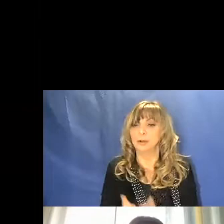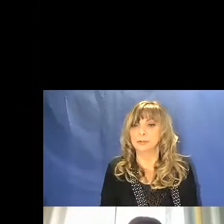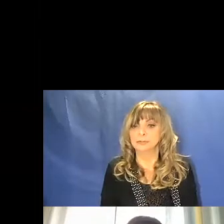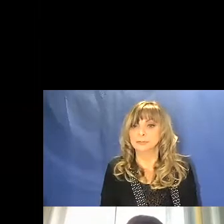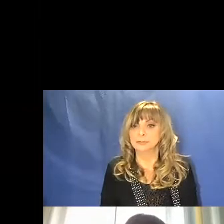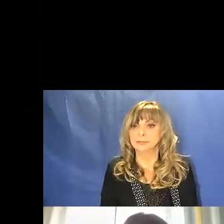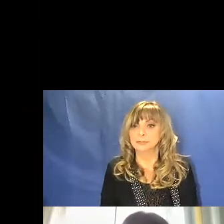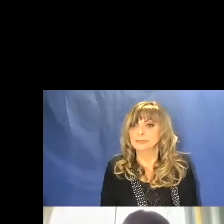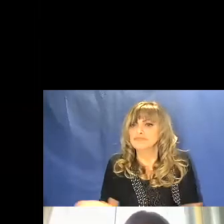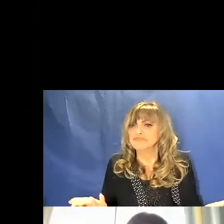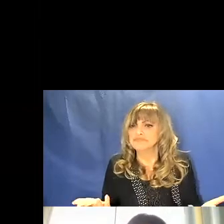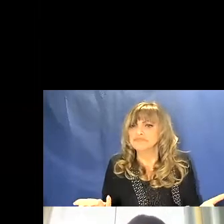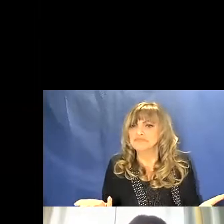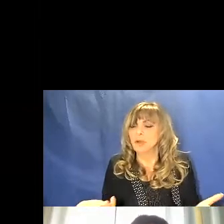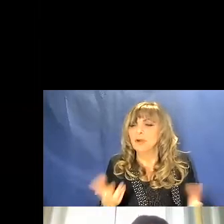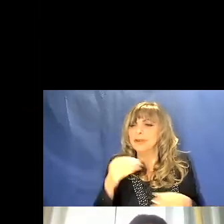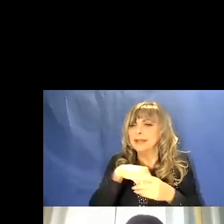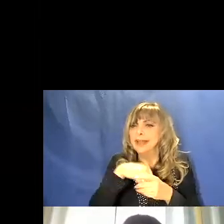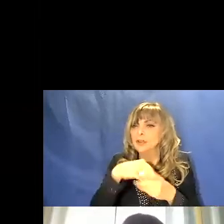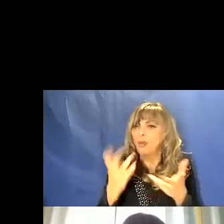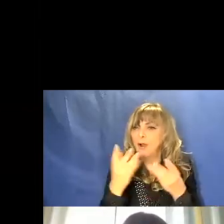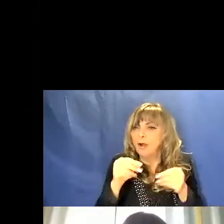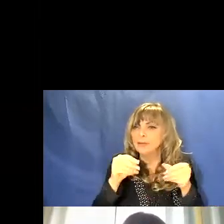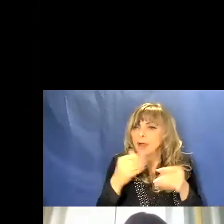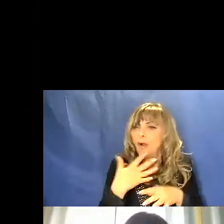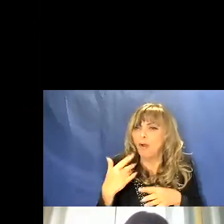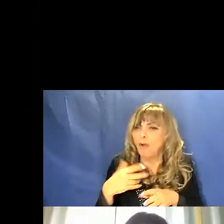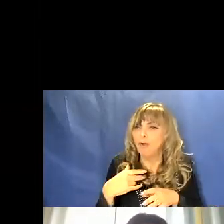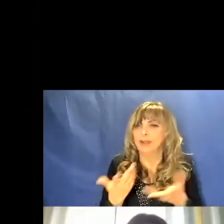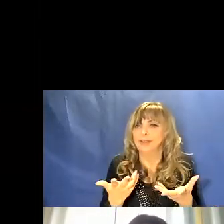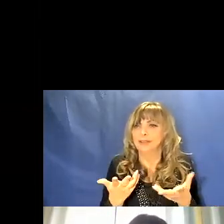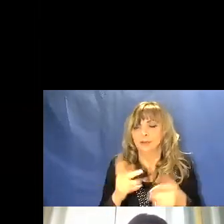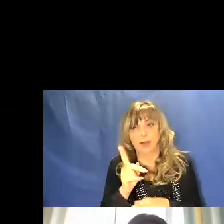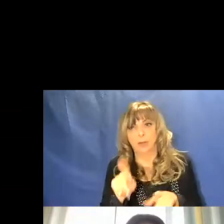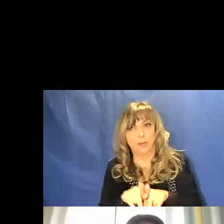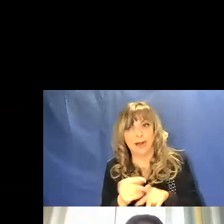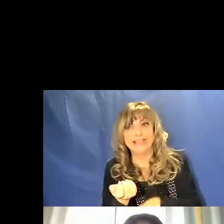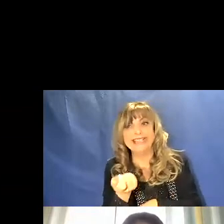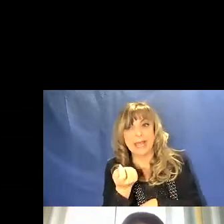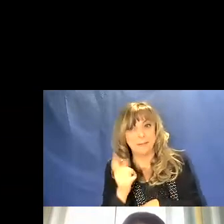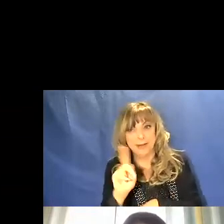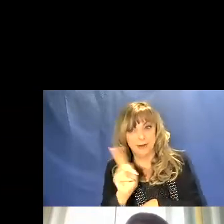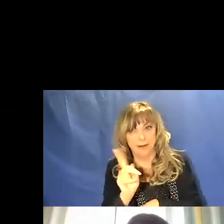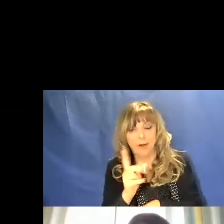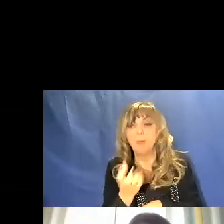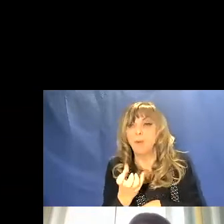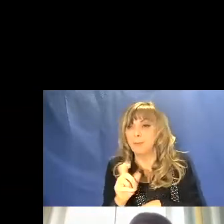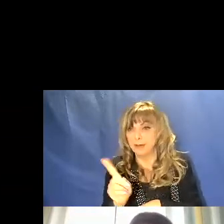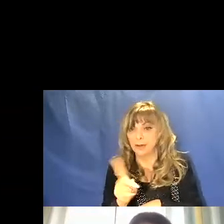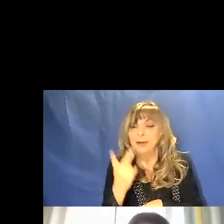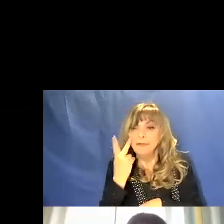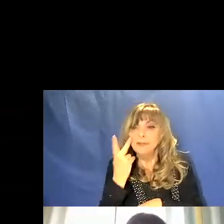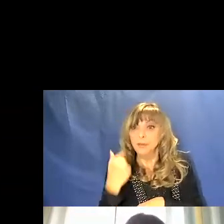una sua proprietà, un ingrediente come possono essere i semi o la polpa. Noi lo vediamo